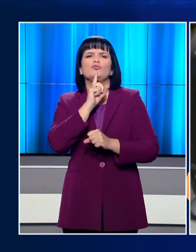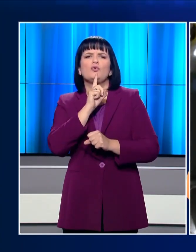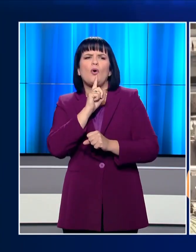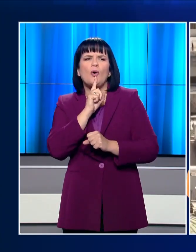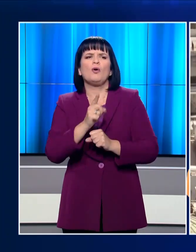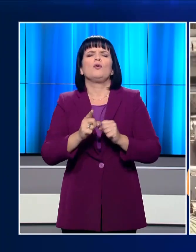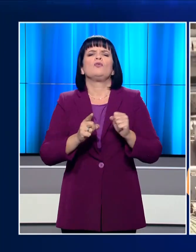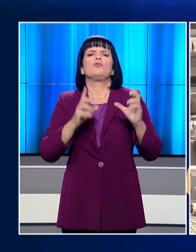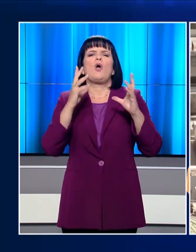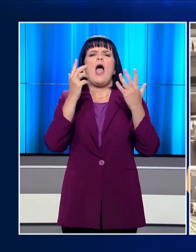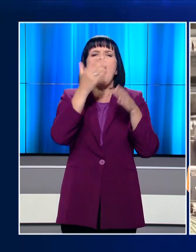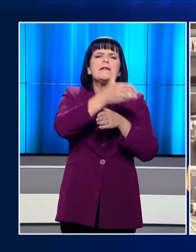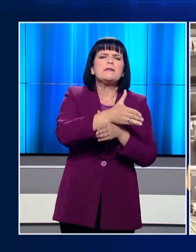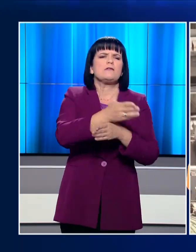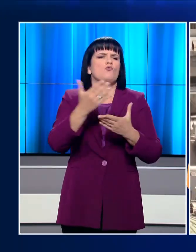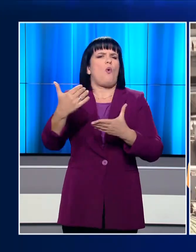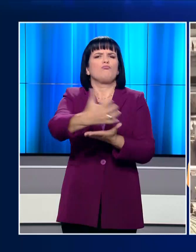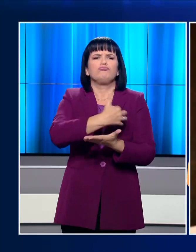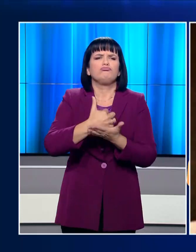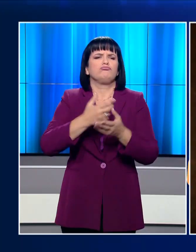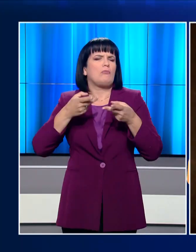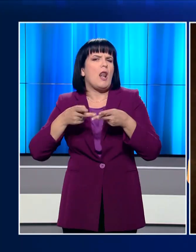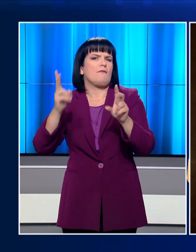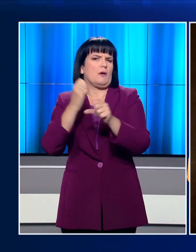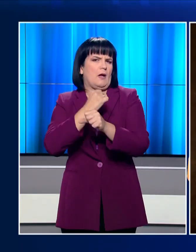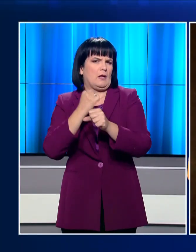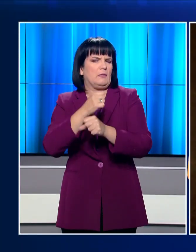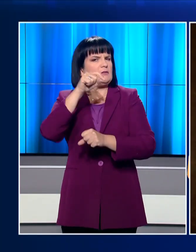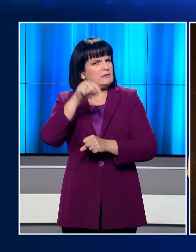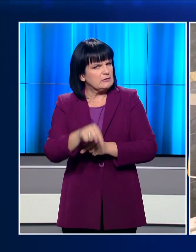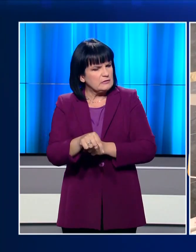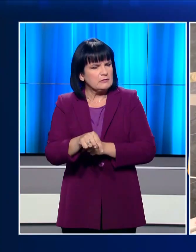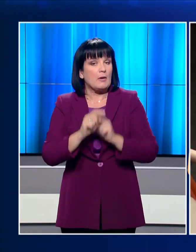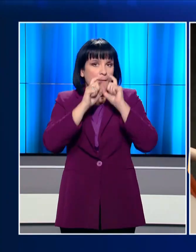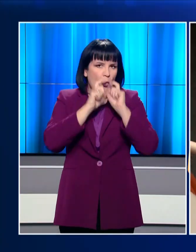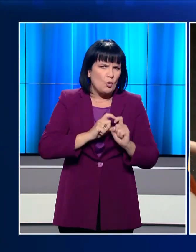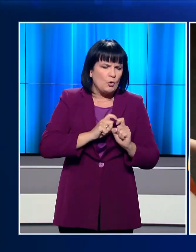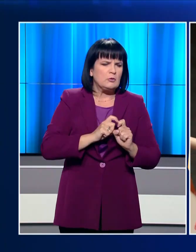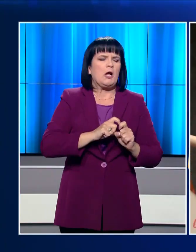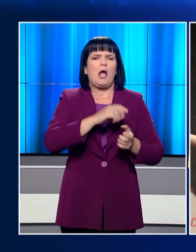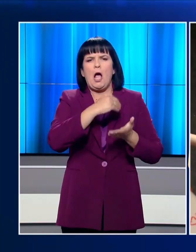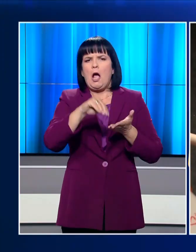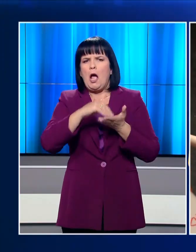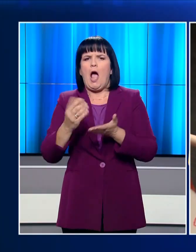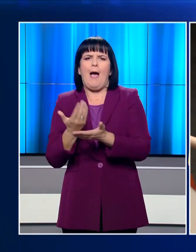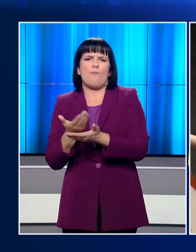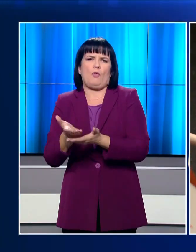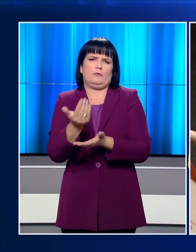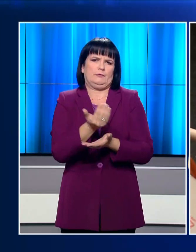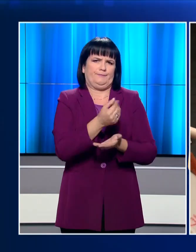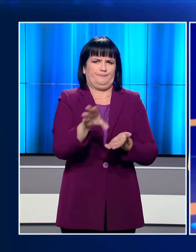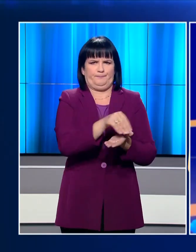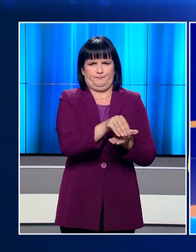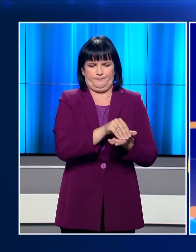όσοι έχουν εισοδήματα από Ενίκια αλλά και οι ελεύθεροι επαγγελματίες που σήμερα δεν είναι υποχρεωμένοι να μαζεύουν ηλεκτρονικές αποδείξεις.